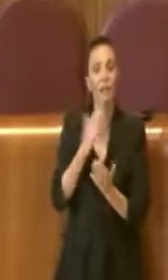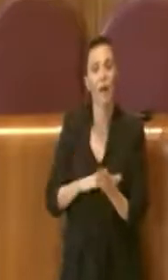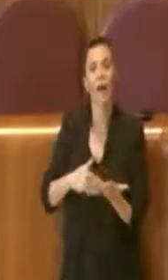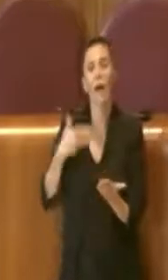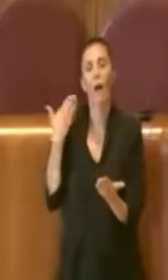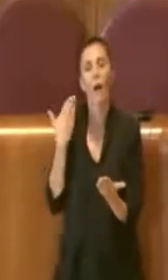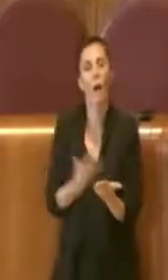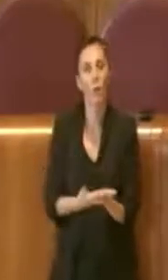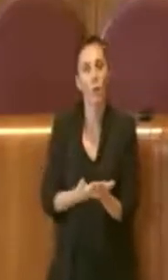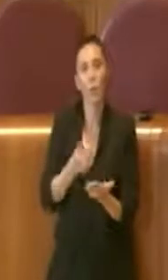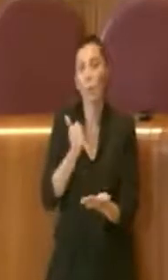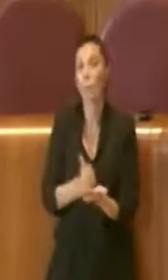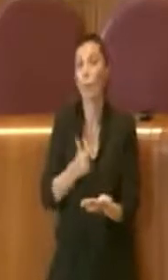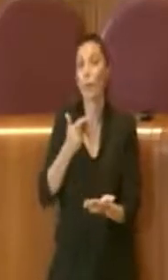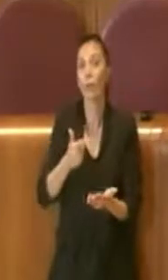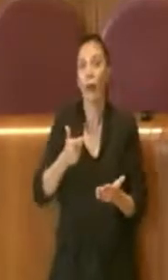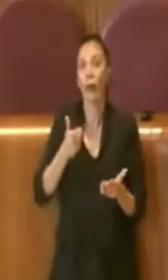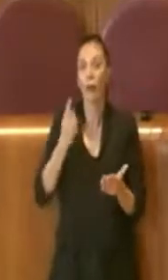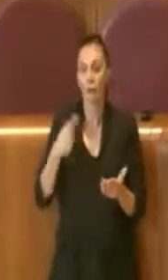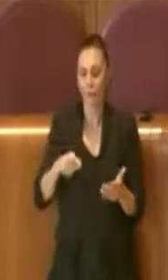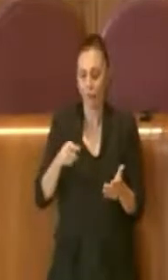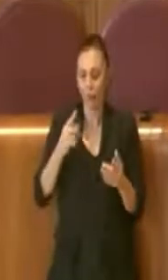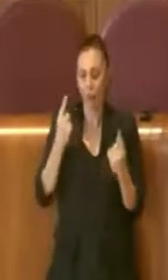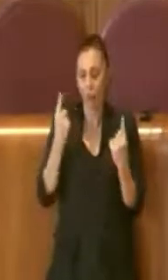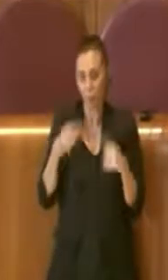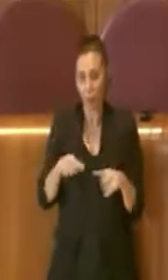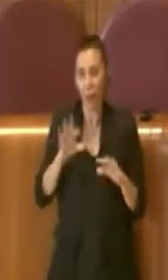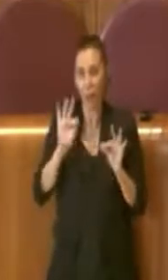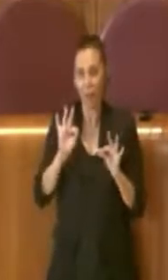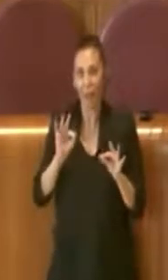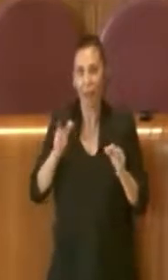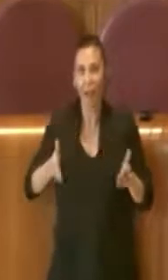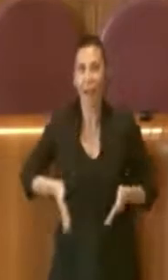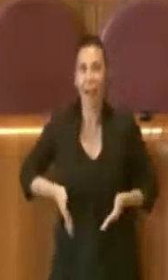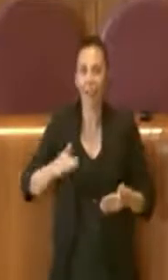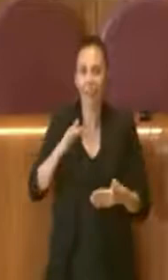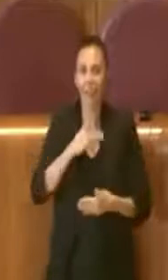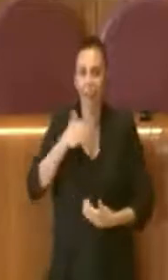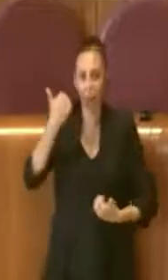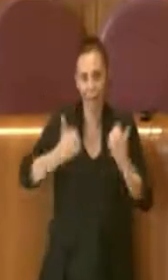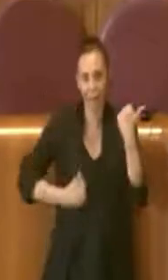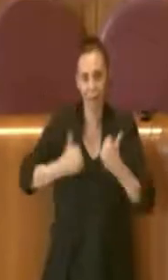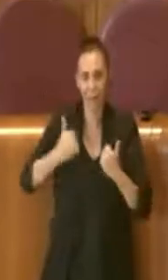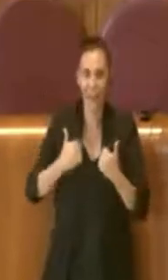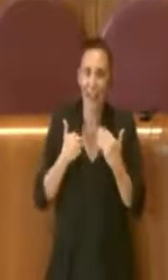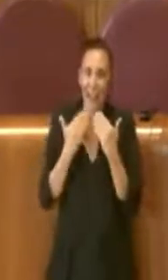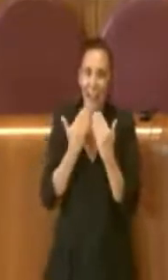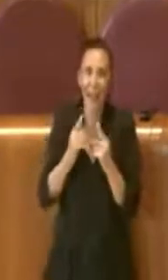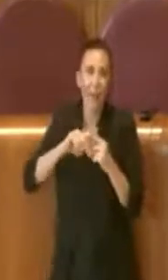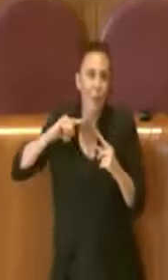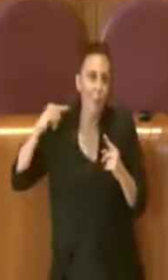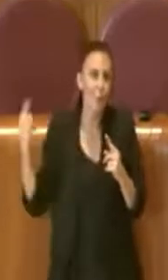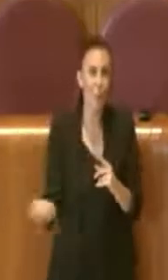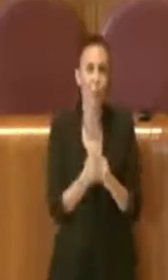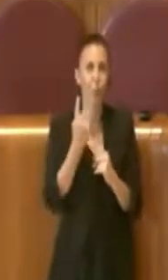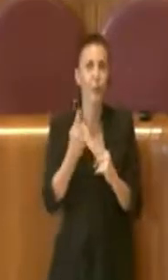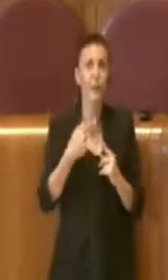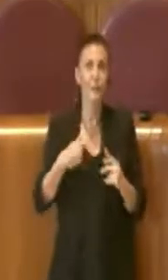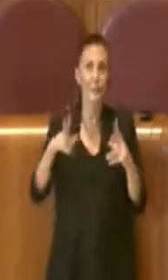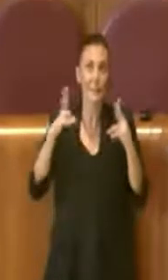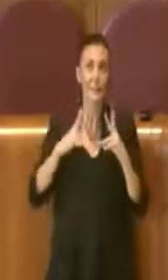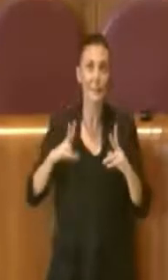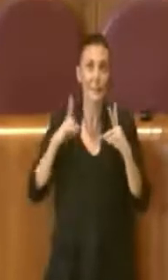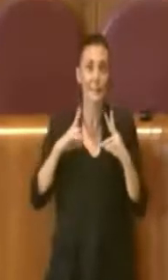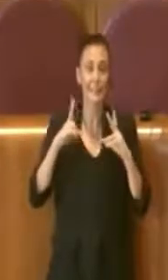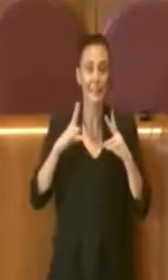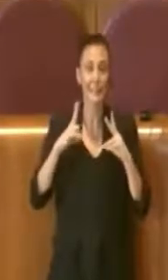importanza alla candidatura proposta. Per cui ringrazio tutti e naturalmente spero che tutti